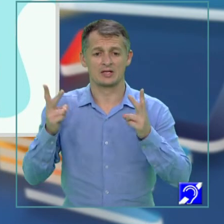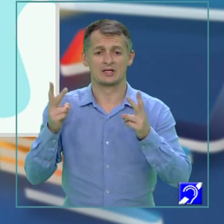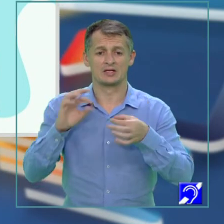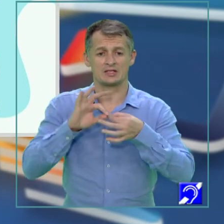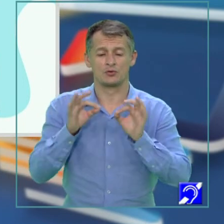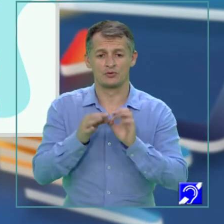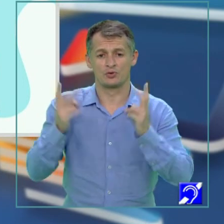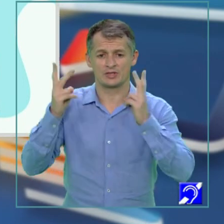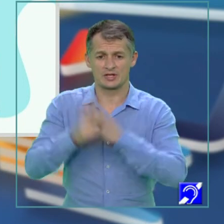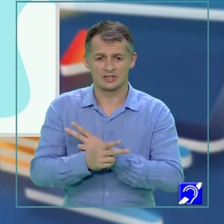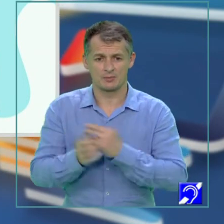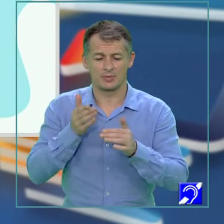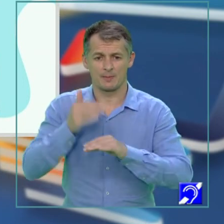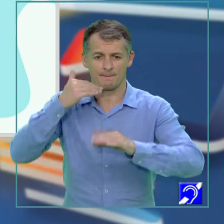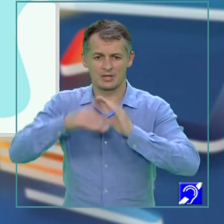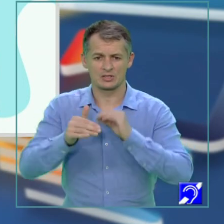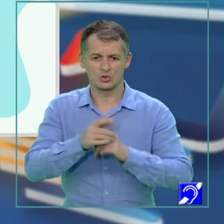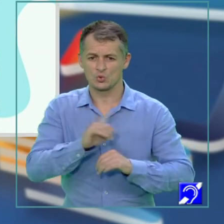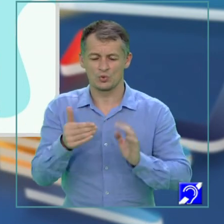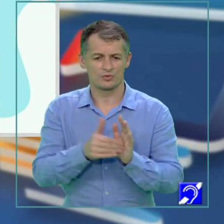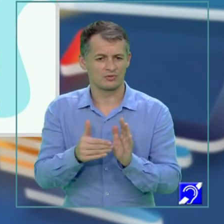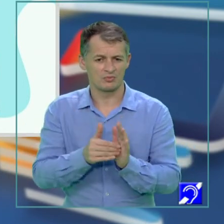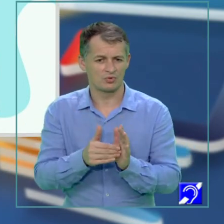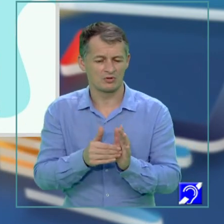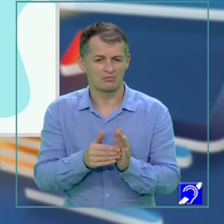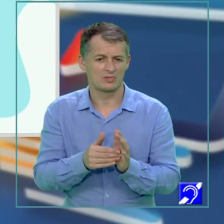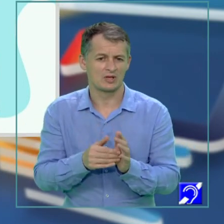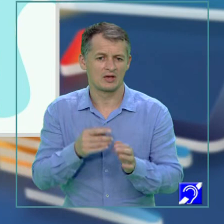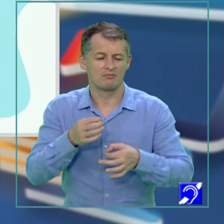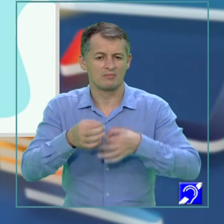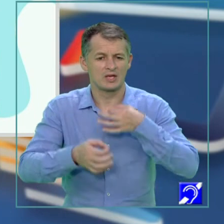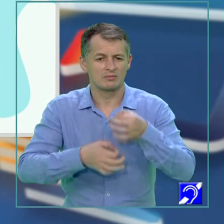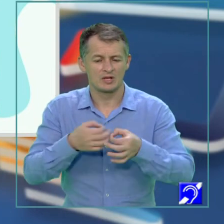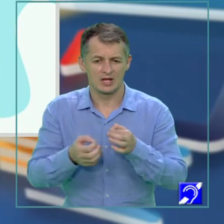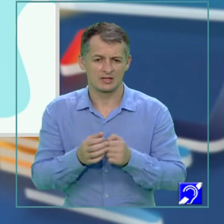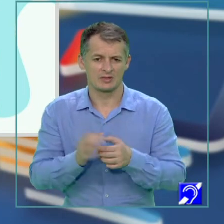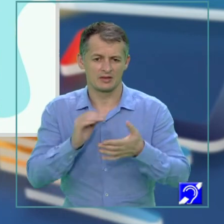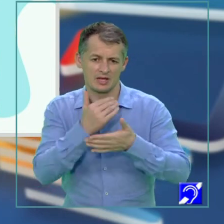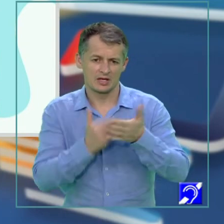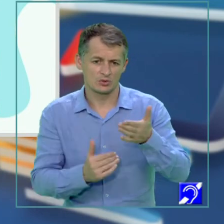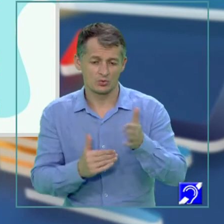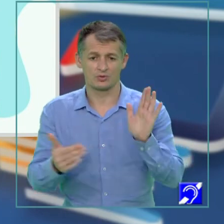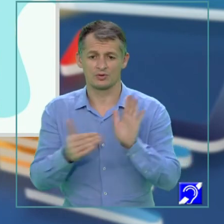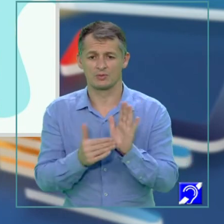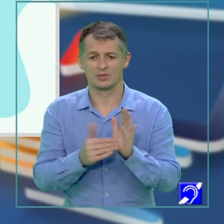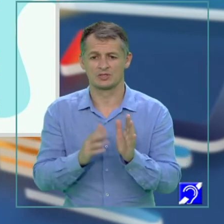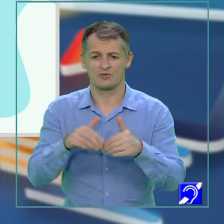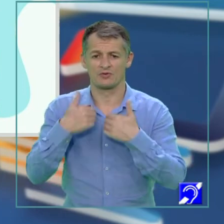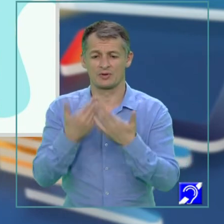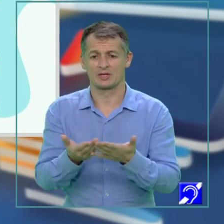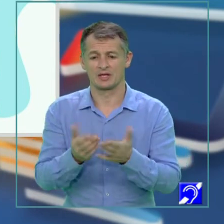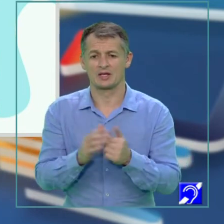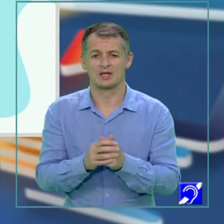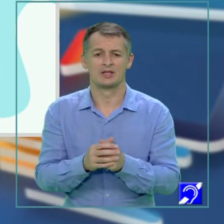mesaj. Prin urmare, nu trebuie interpretat textul, ci doar trebuie furnizată o